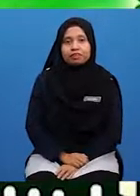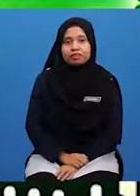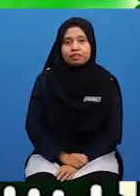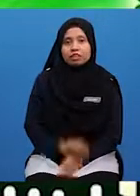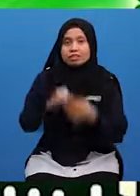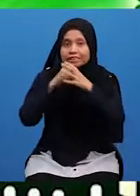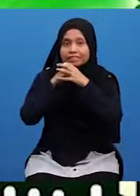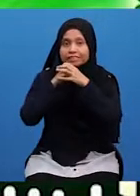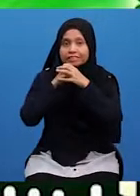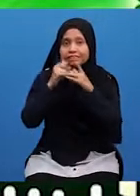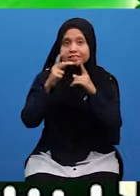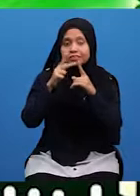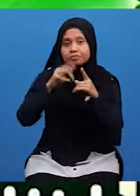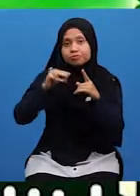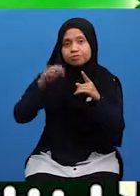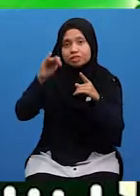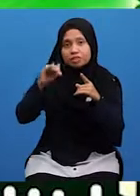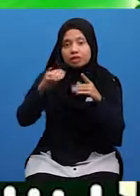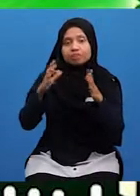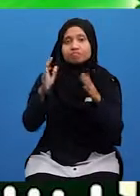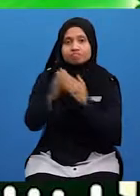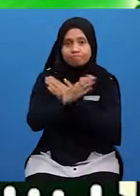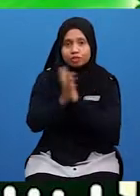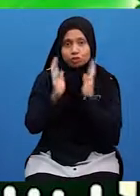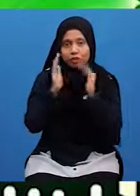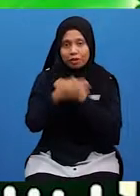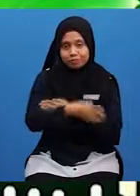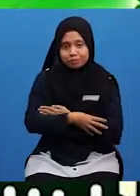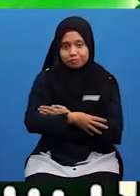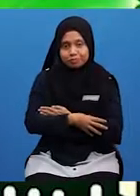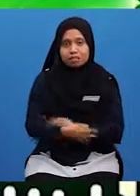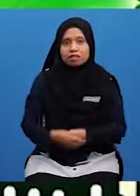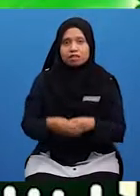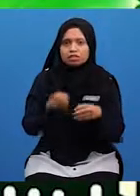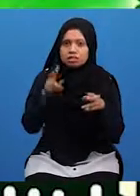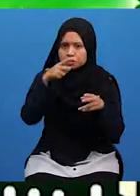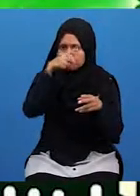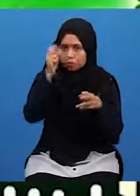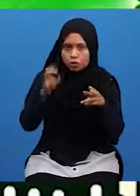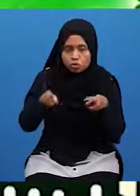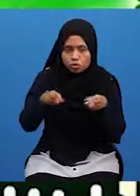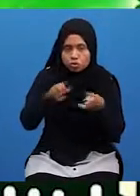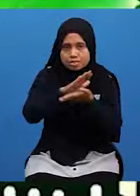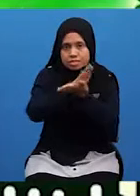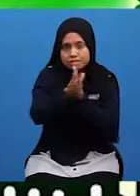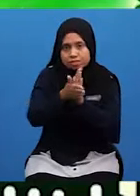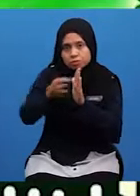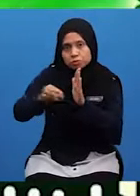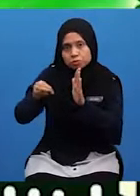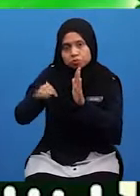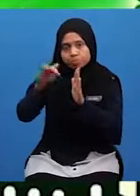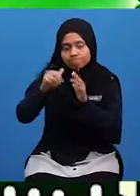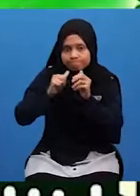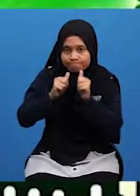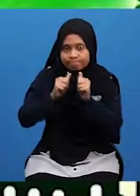Tahniah kepada murid-murid yang solat Kerana berusaha menjadi murid yang patuh